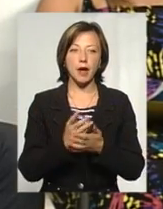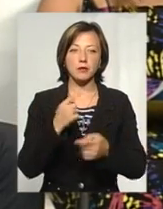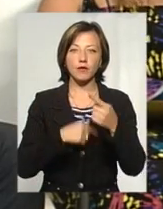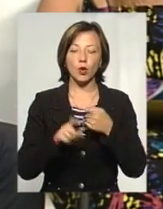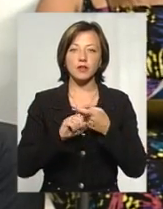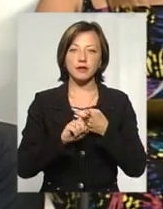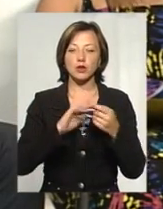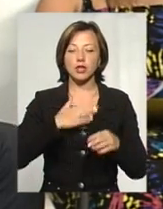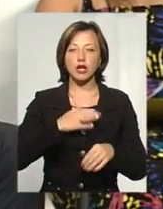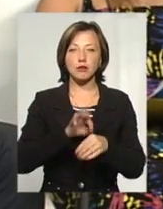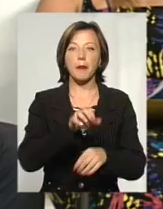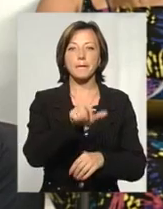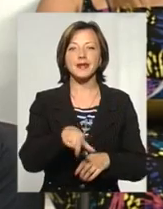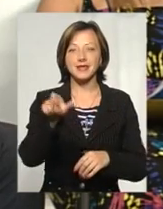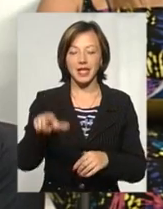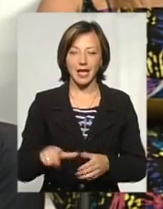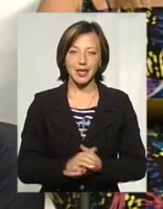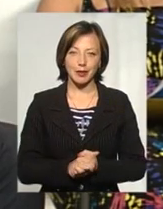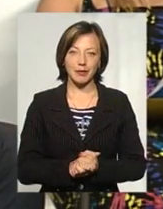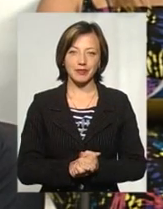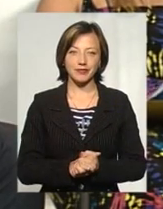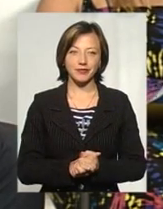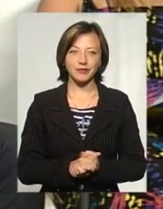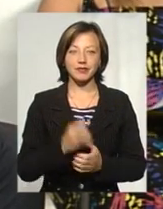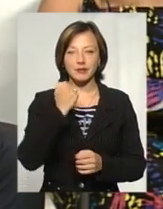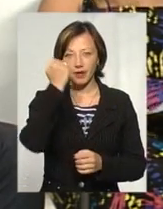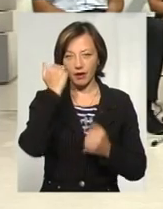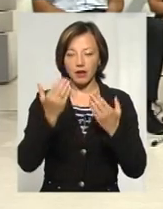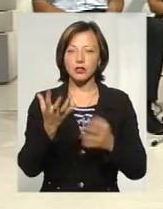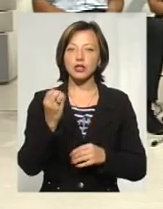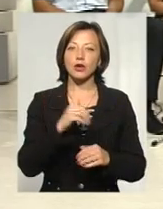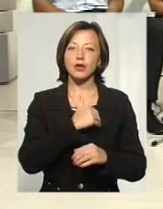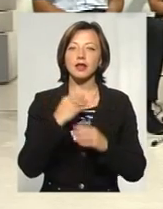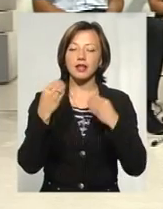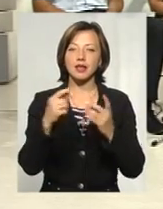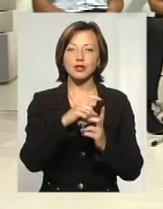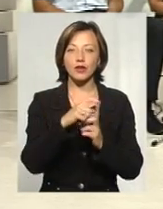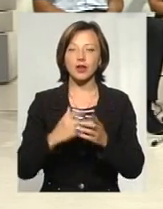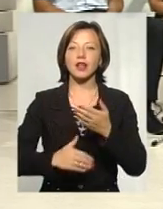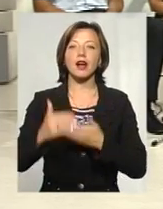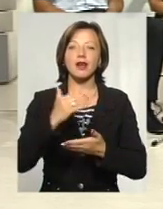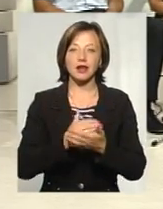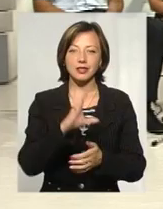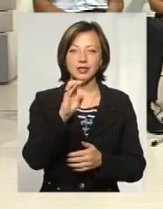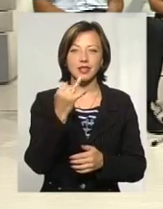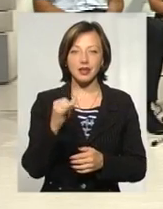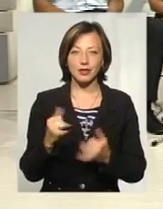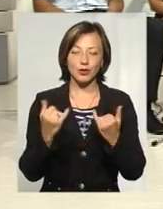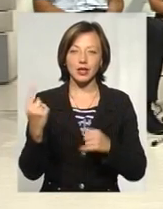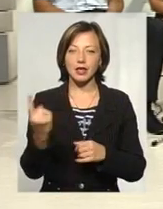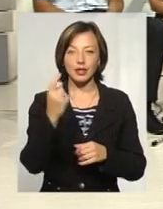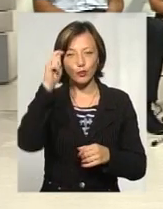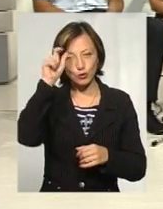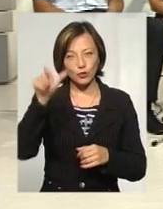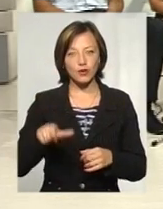'язки з нашими пацієнтами. Дякую, пані Олене. Ще хотілося б надати слово нарешті пану Сергію, сьогодні єдиному